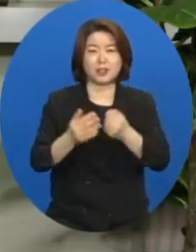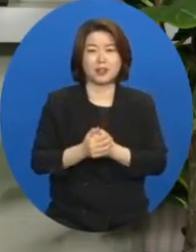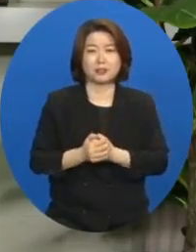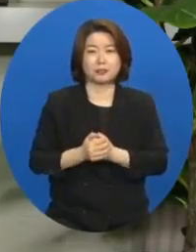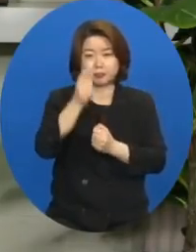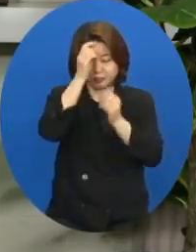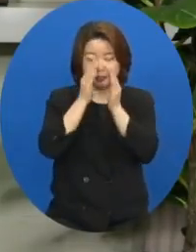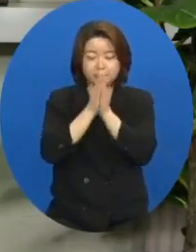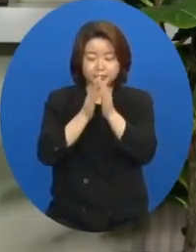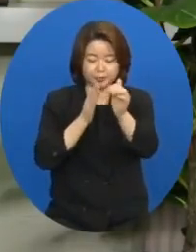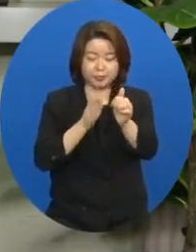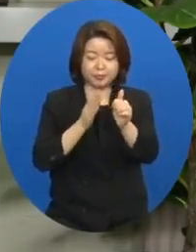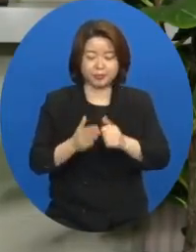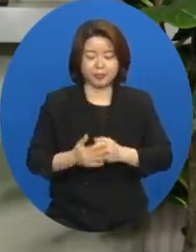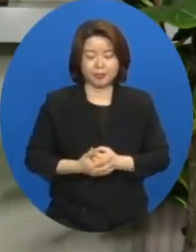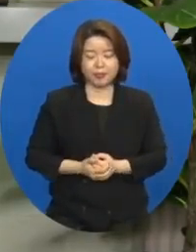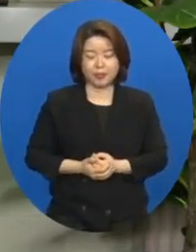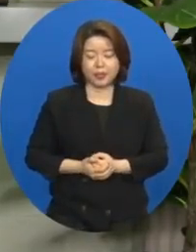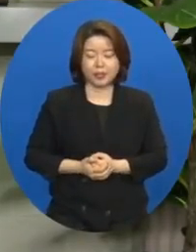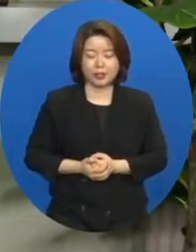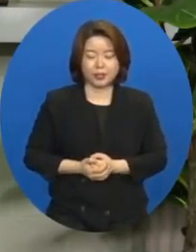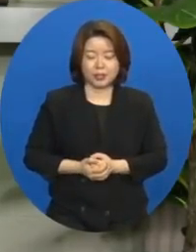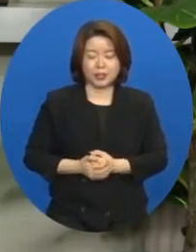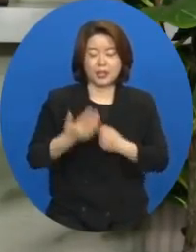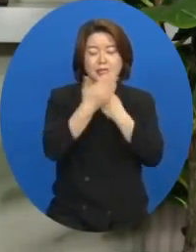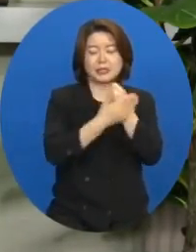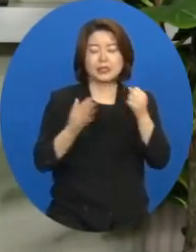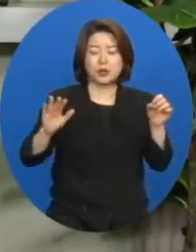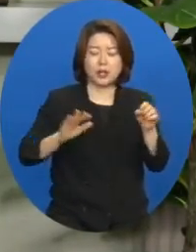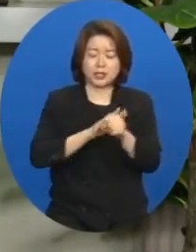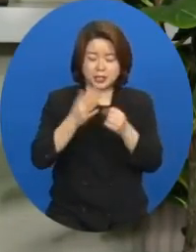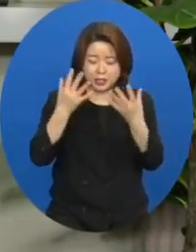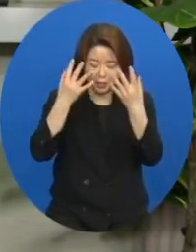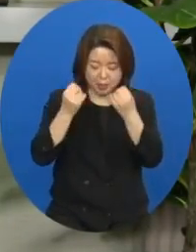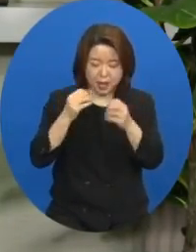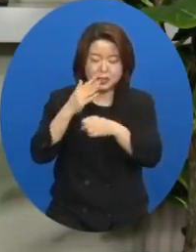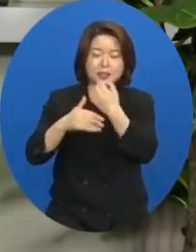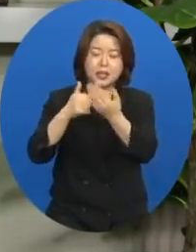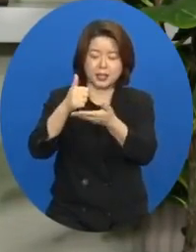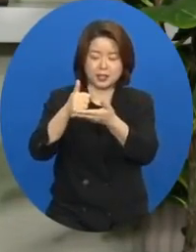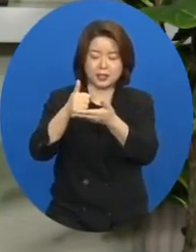기도하겠습니다. 은혜와 사랑이 많으신 하나님